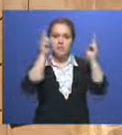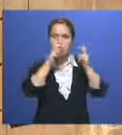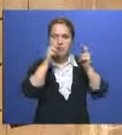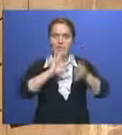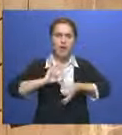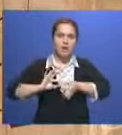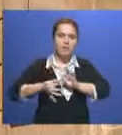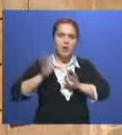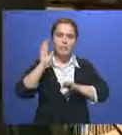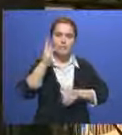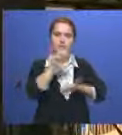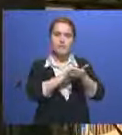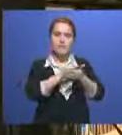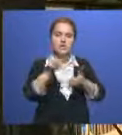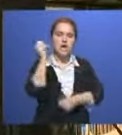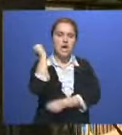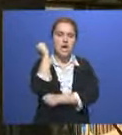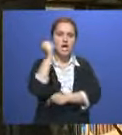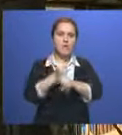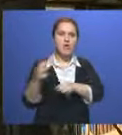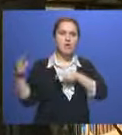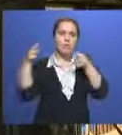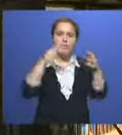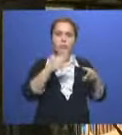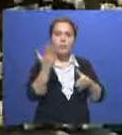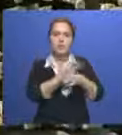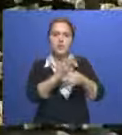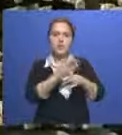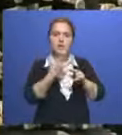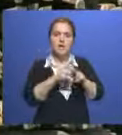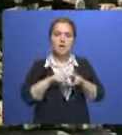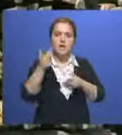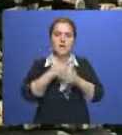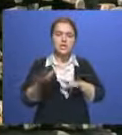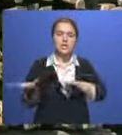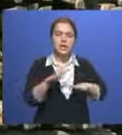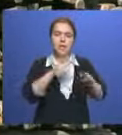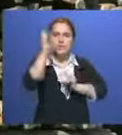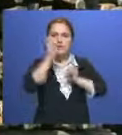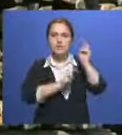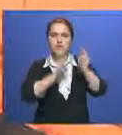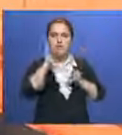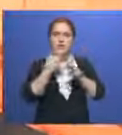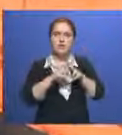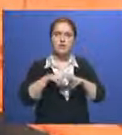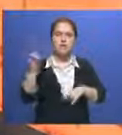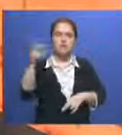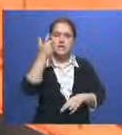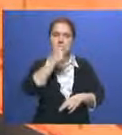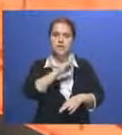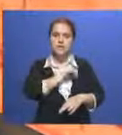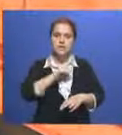проверка. По одной из версий, рабочие, прибывшие для оказания помощи по организации производственного процесса, на